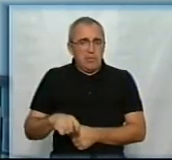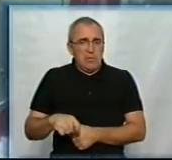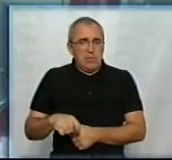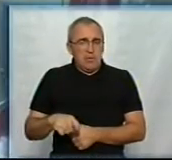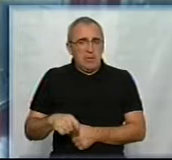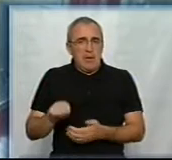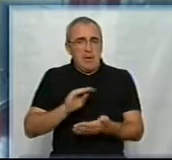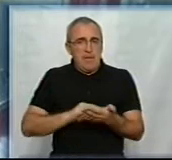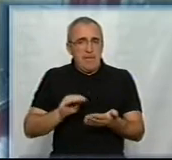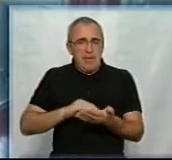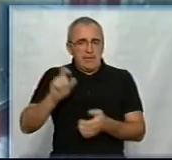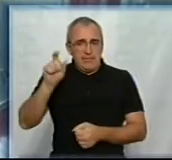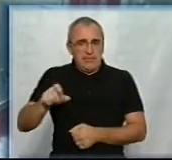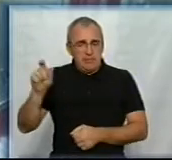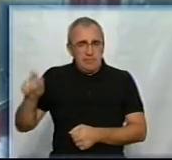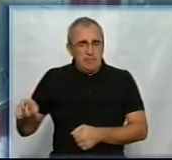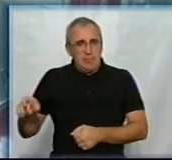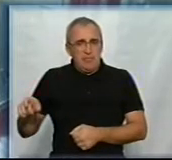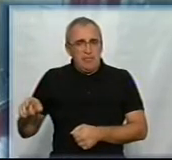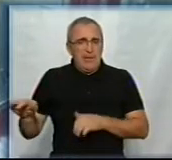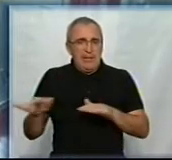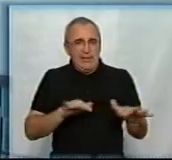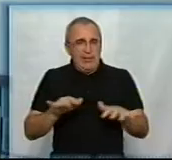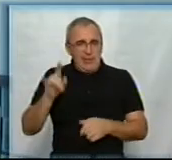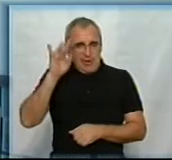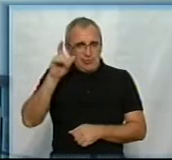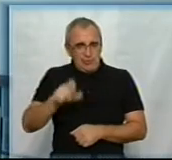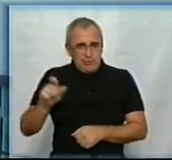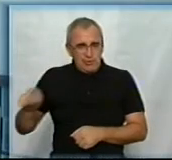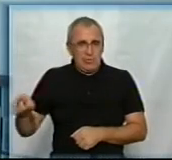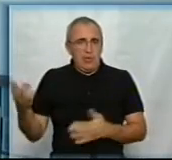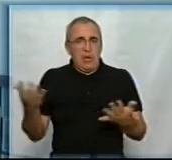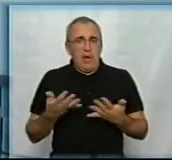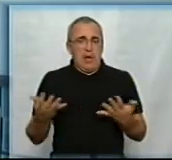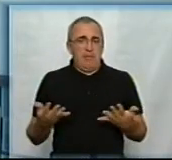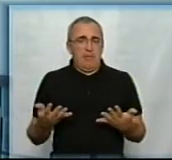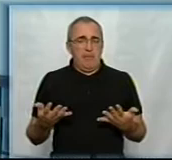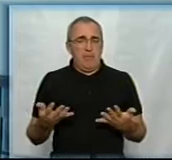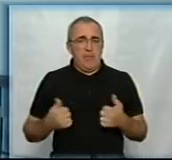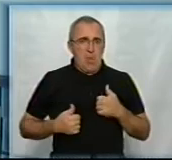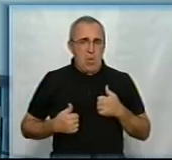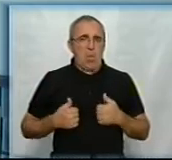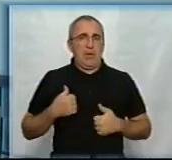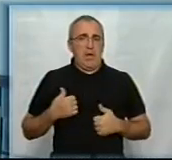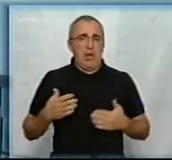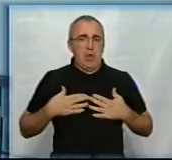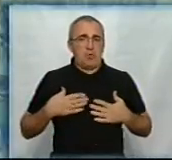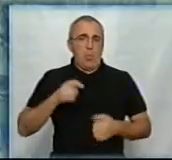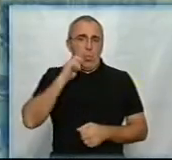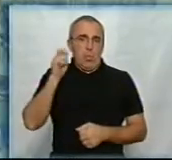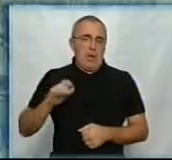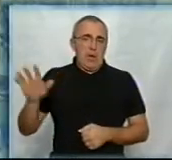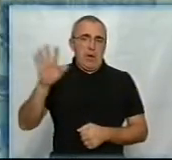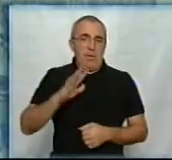письменники, українські діячі, яким гордиться наша Україна.